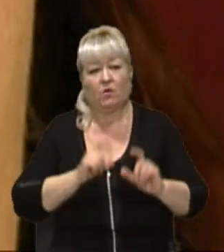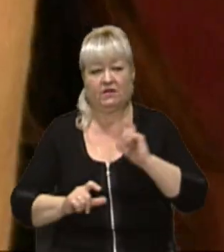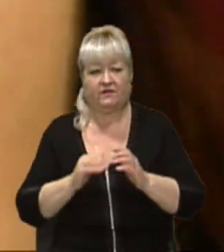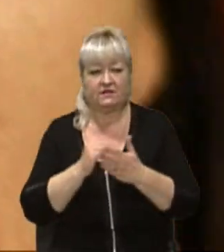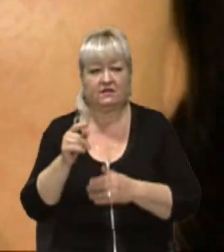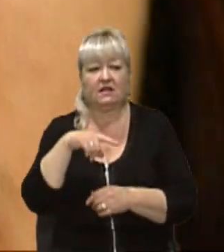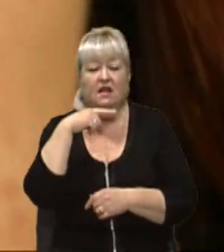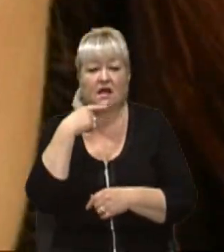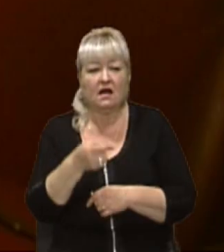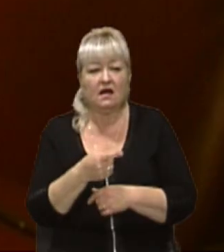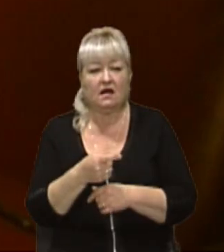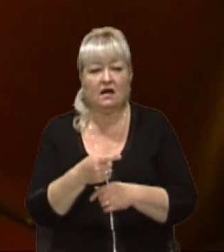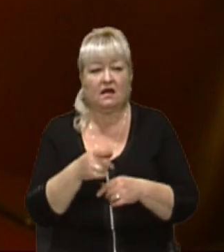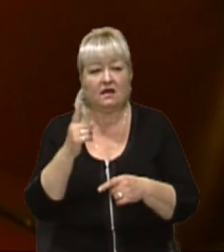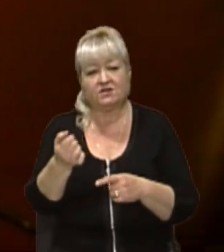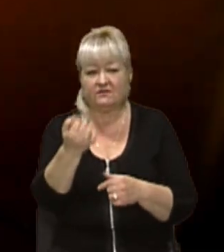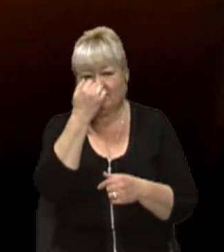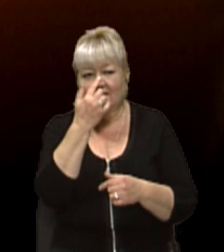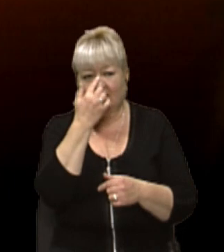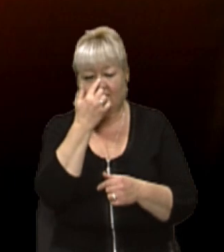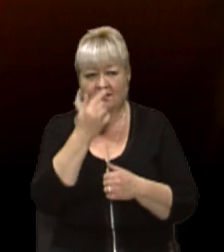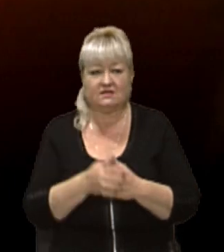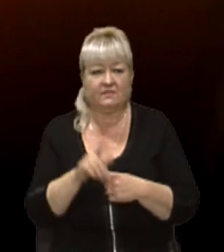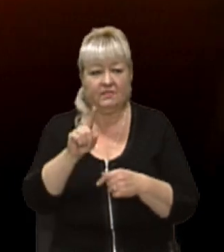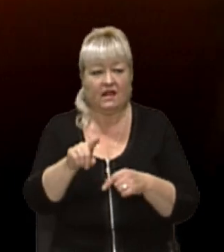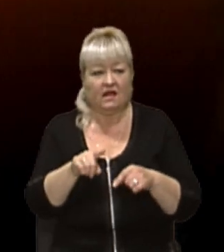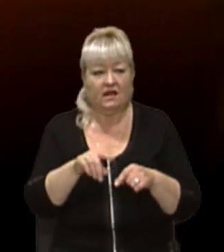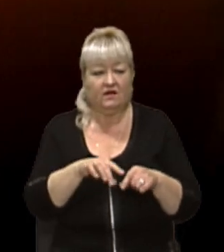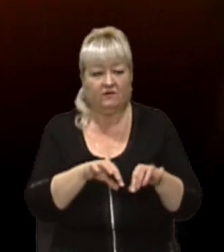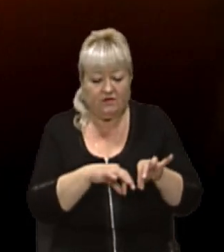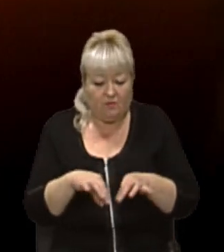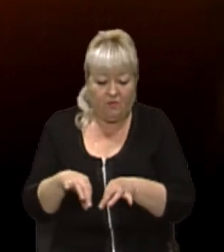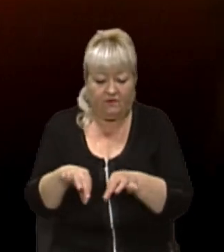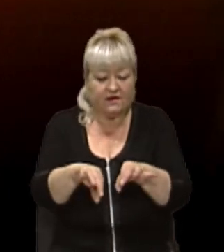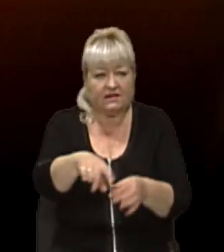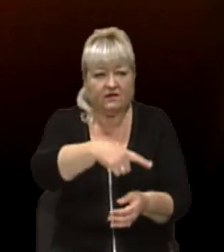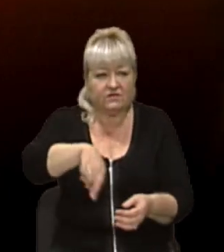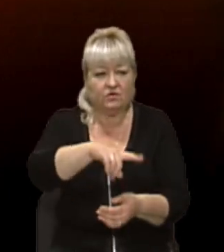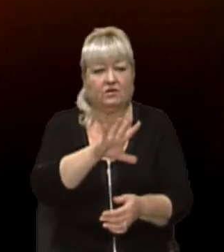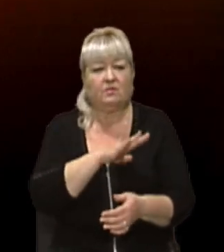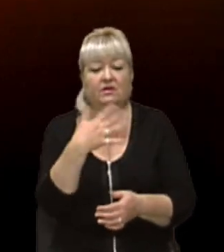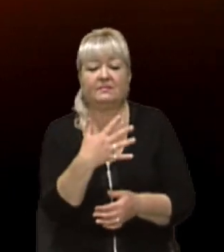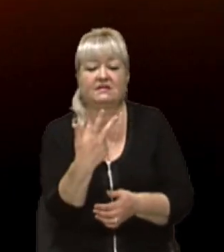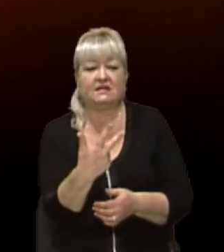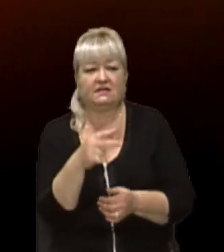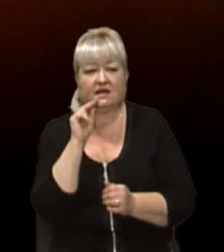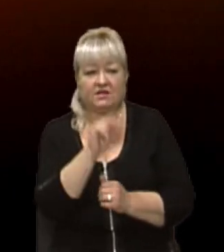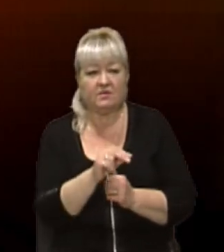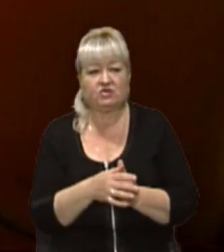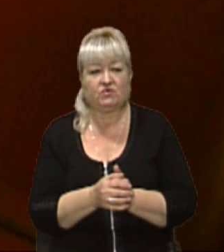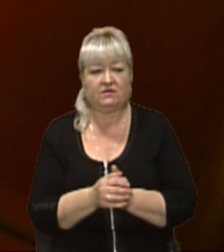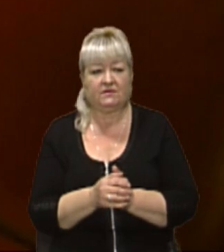Каже, в неї забій нос. Він їхав, повертав з кола, стояла 53 маршрутка і він,